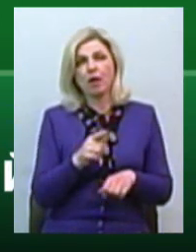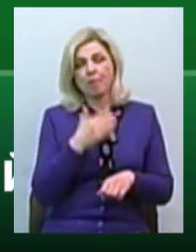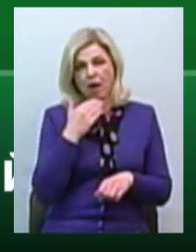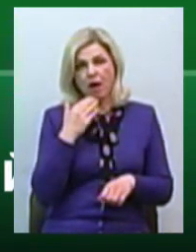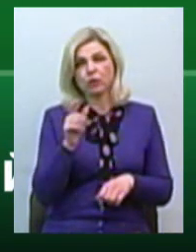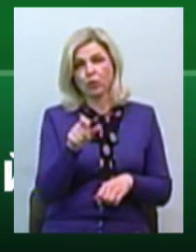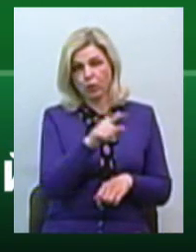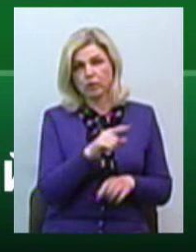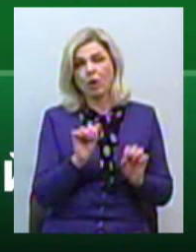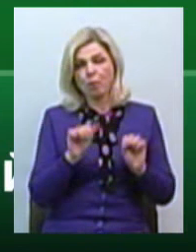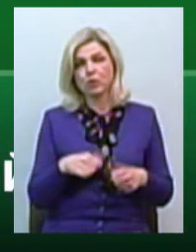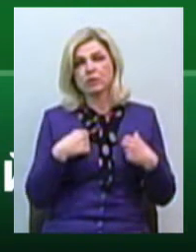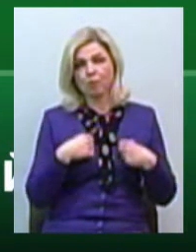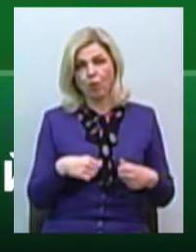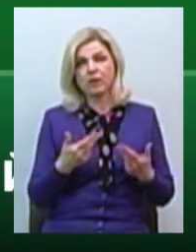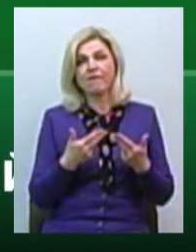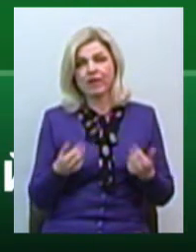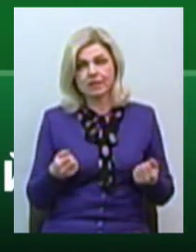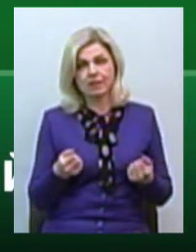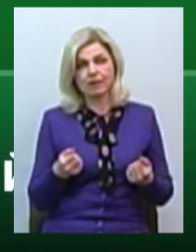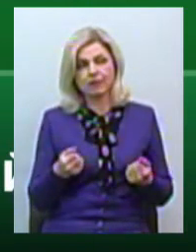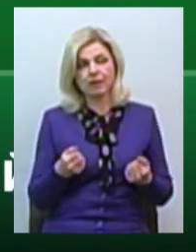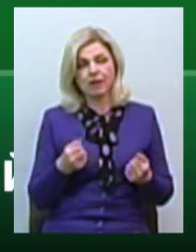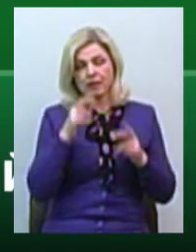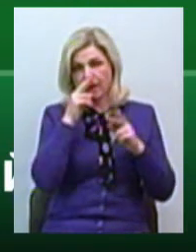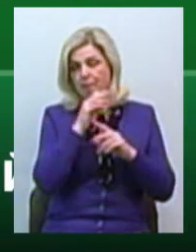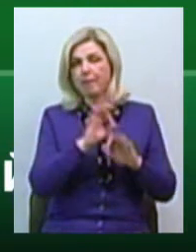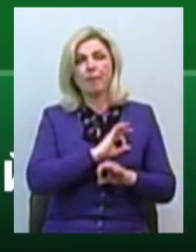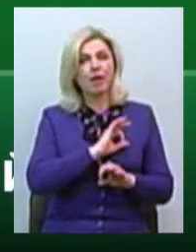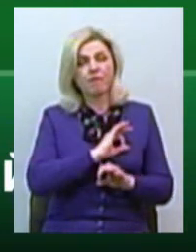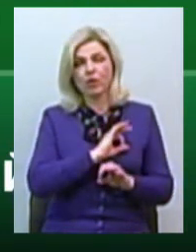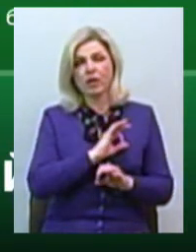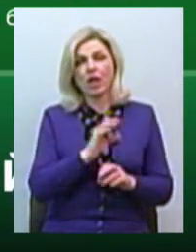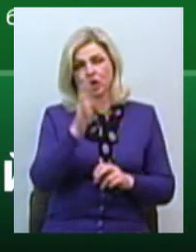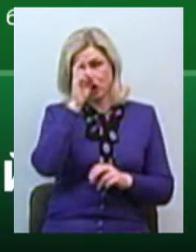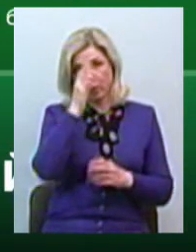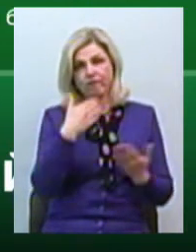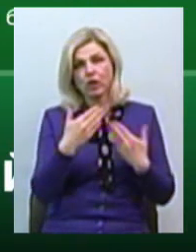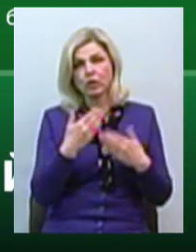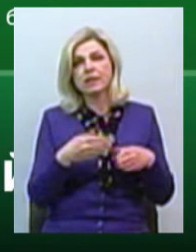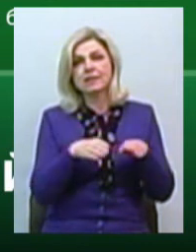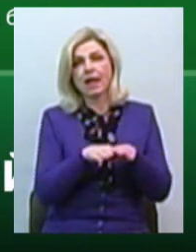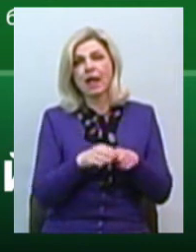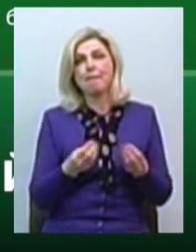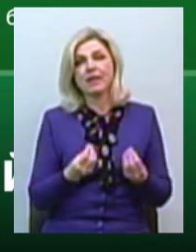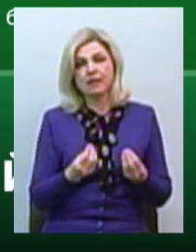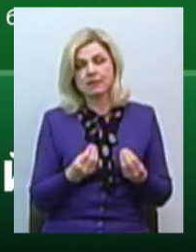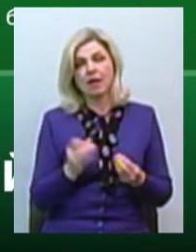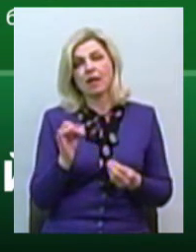спокійно визнати неправомірним дію державою відносно закриття бізнесу та